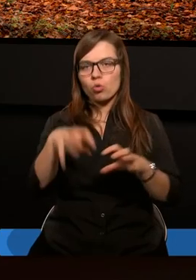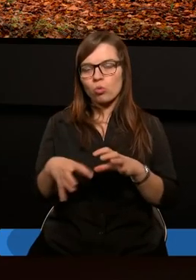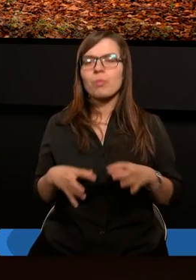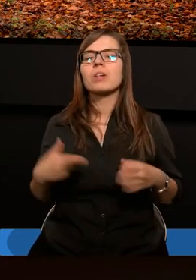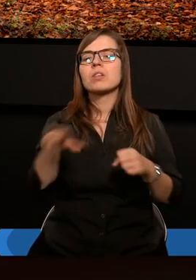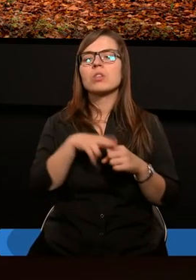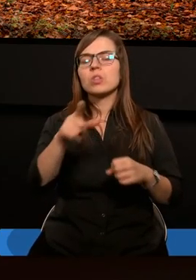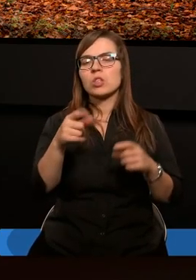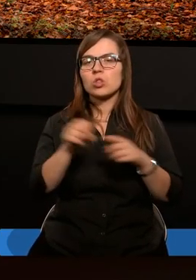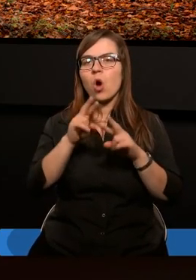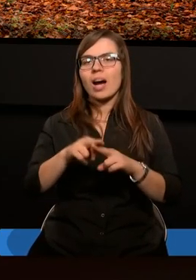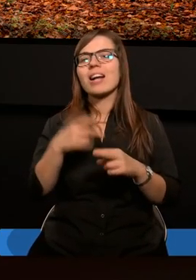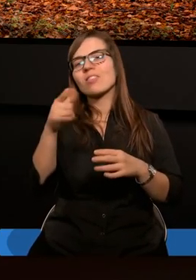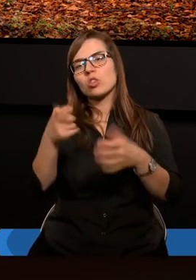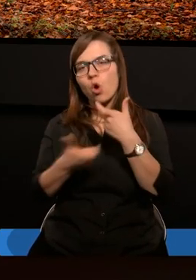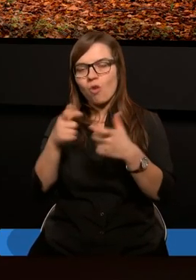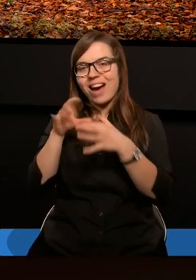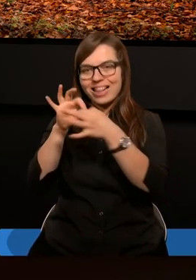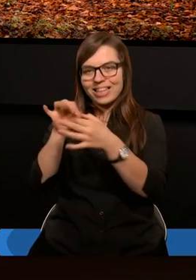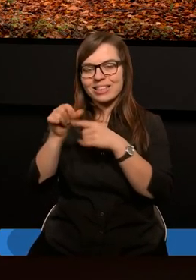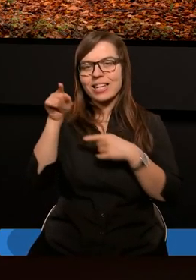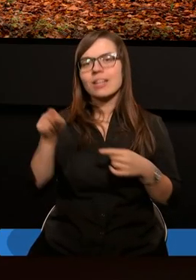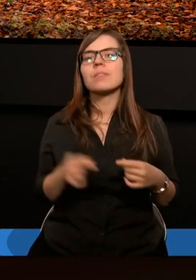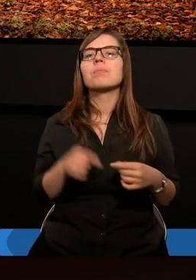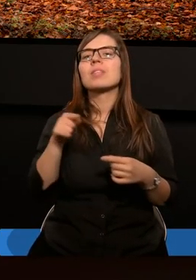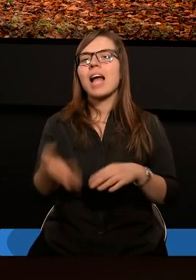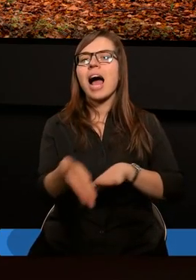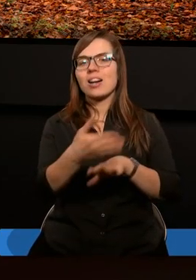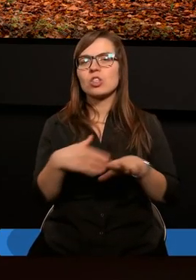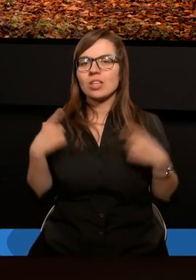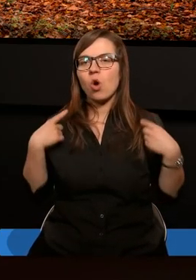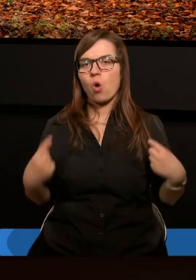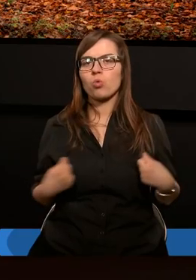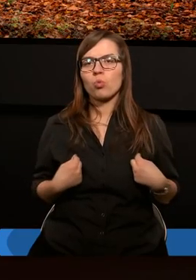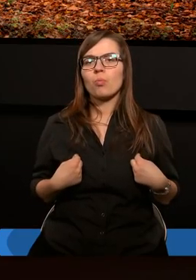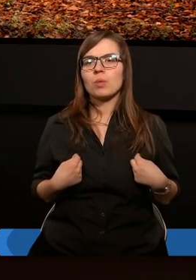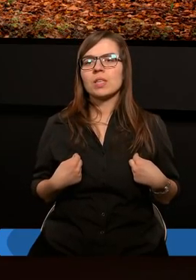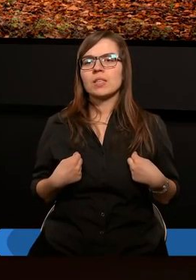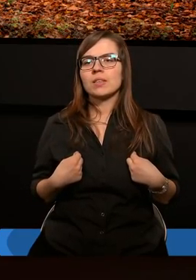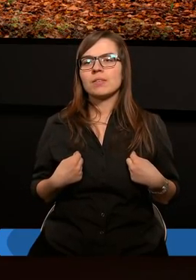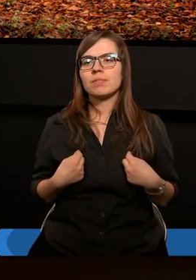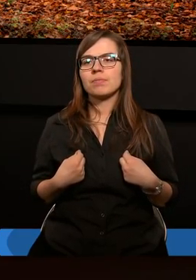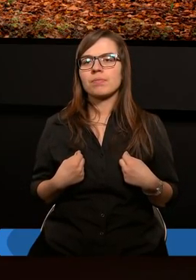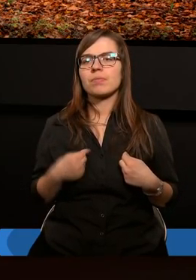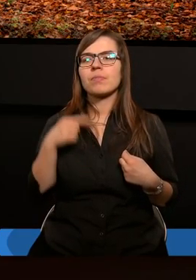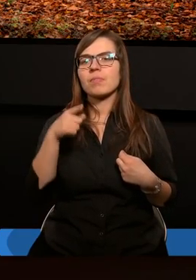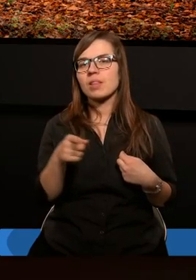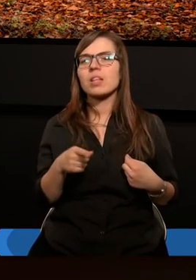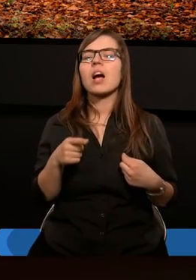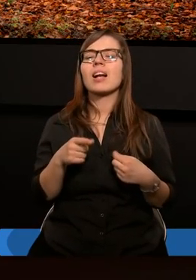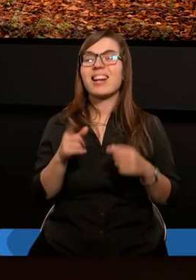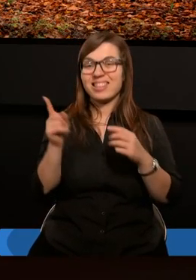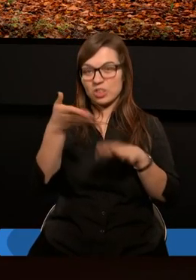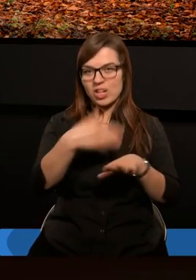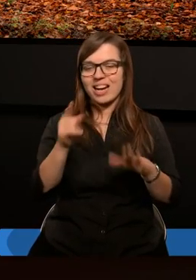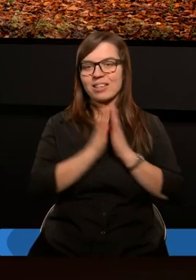Paweł mówi wcześniej, porównuje ją do resztki z czasów Eliasza. Ta część plus ta część